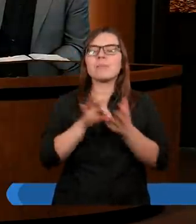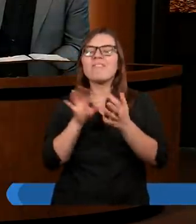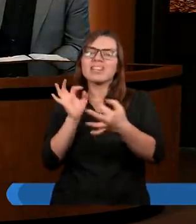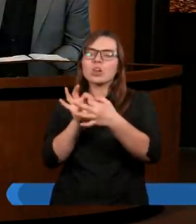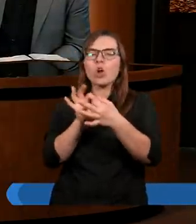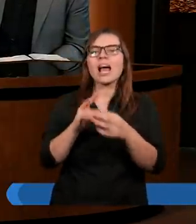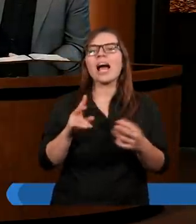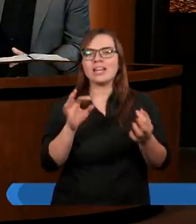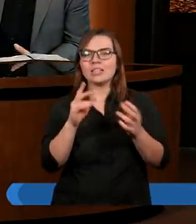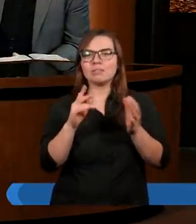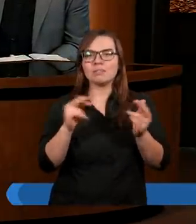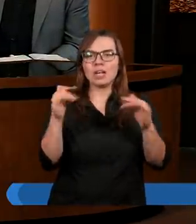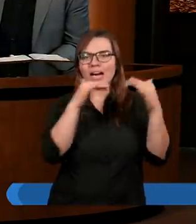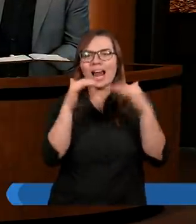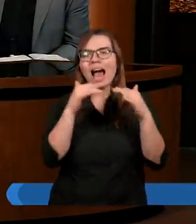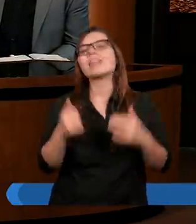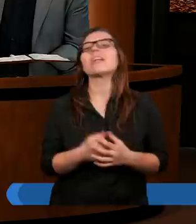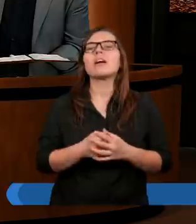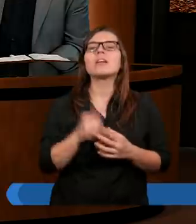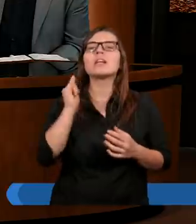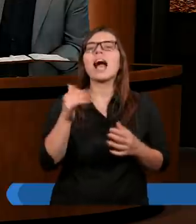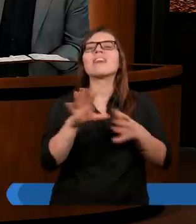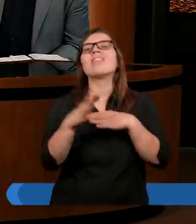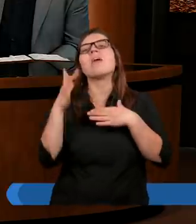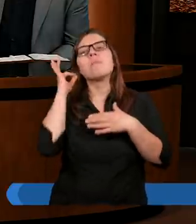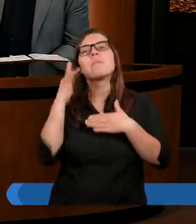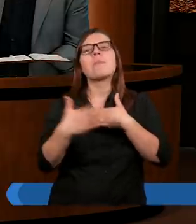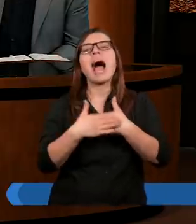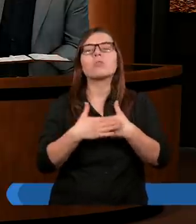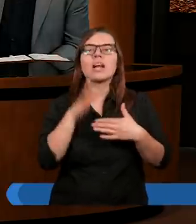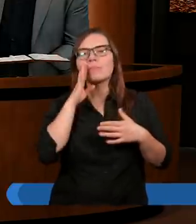relacje, jak w małżeństwie.